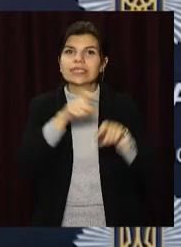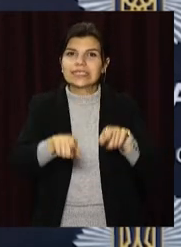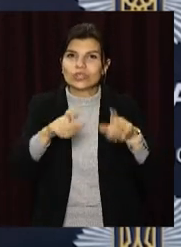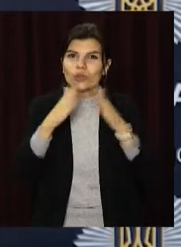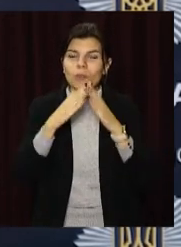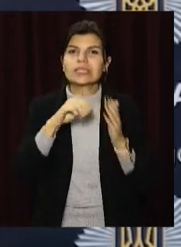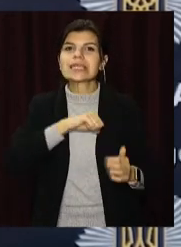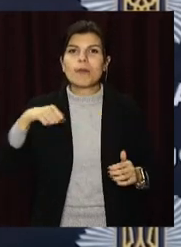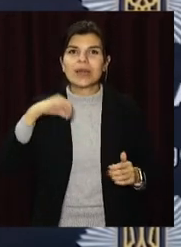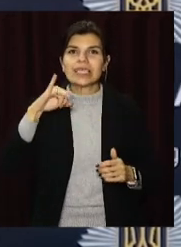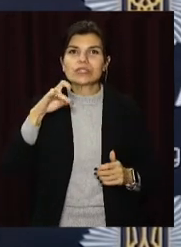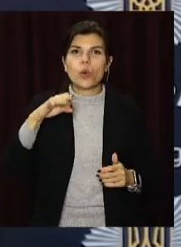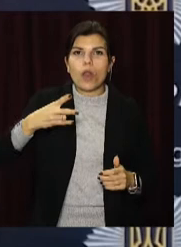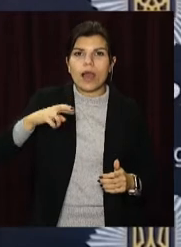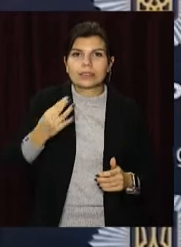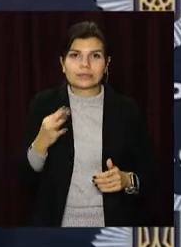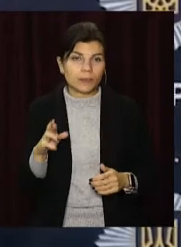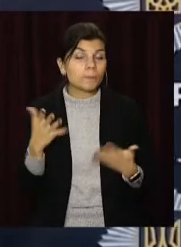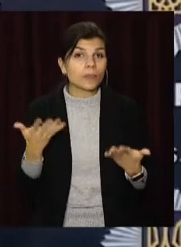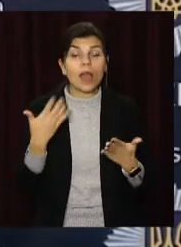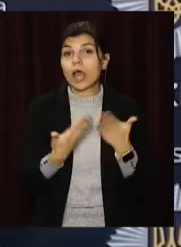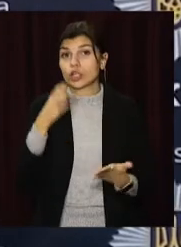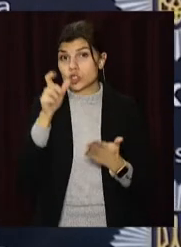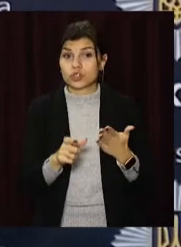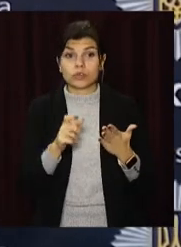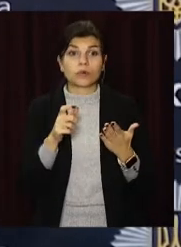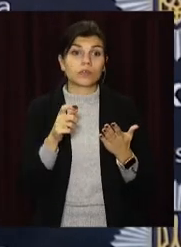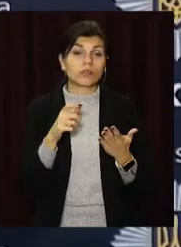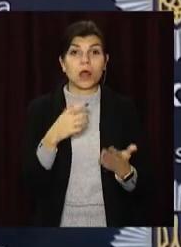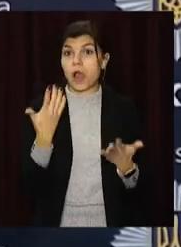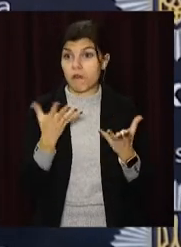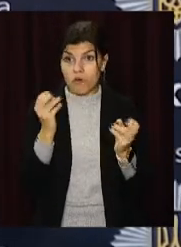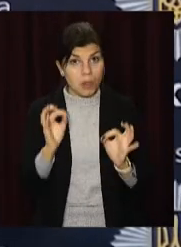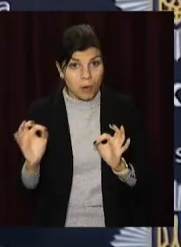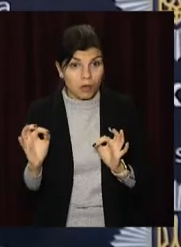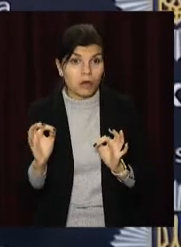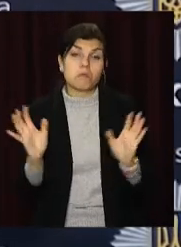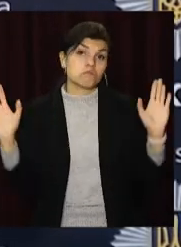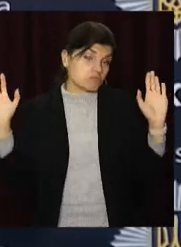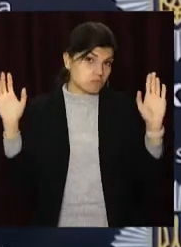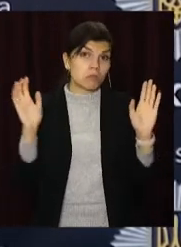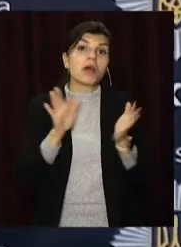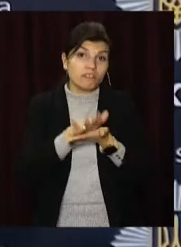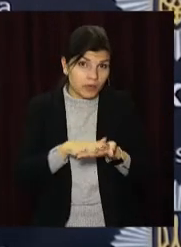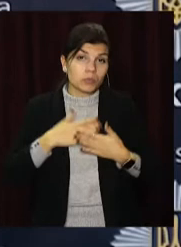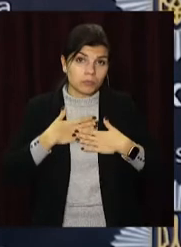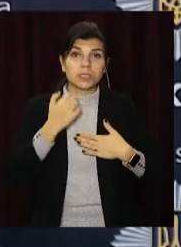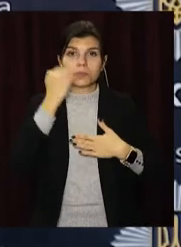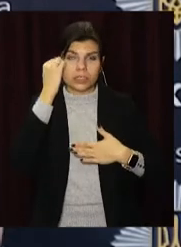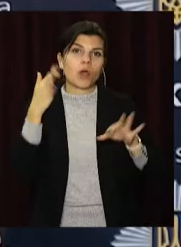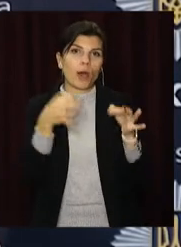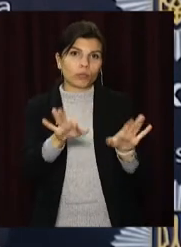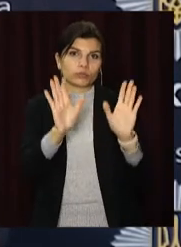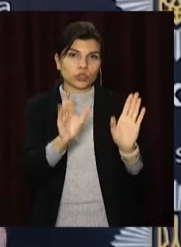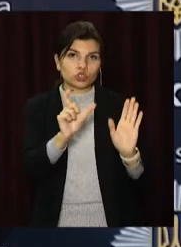випадку, якщо даний громадянин не має бути на самоізоляції, ми його вибачаємось, дякуємо і